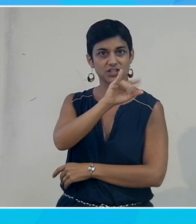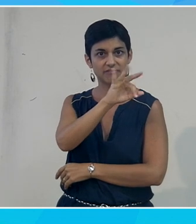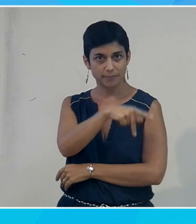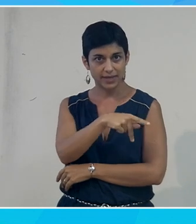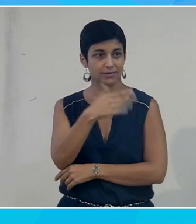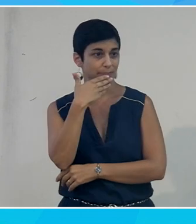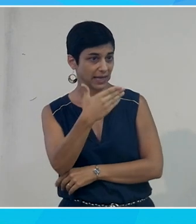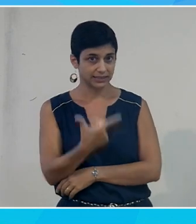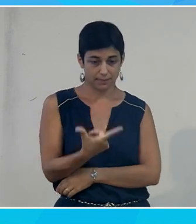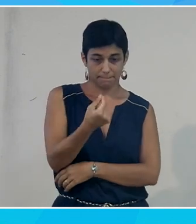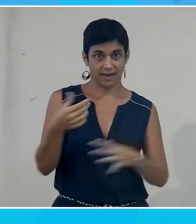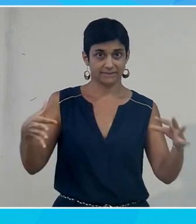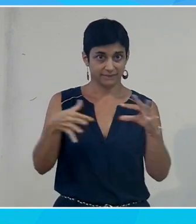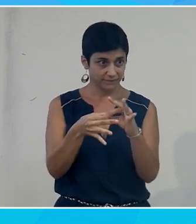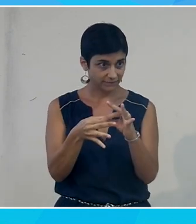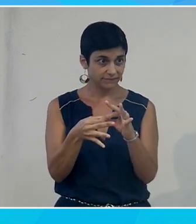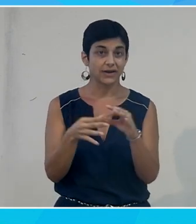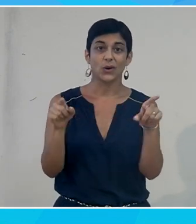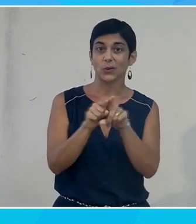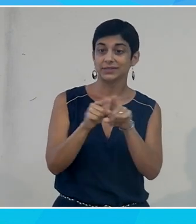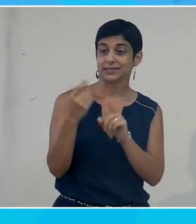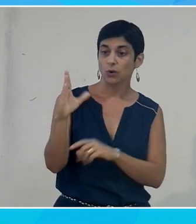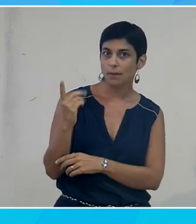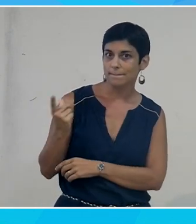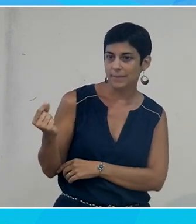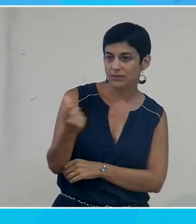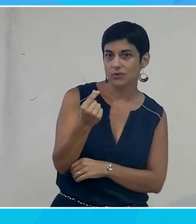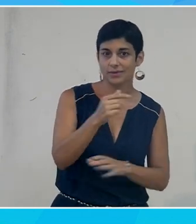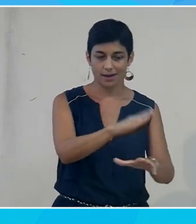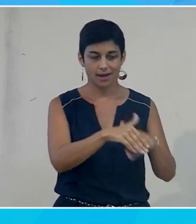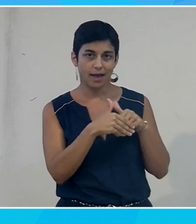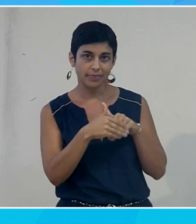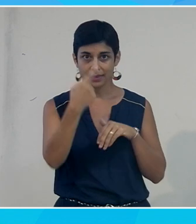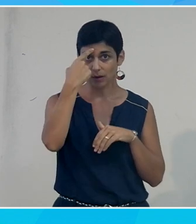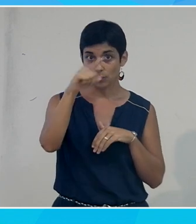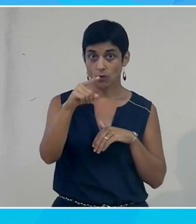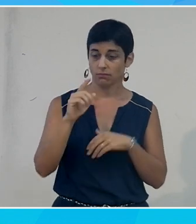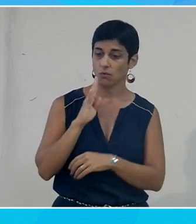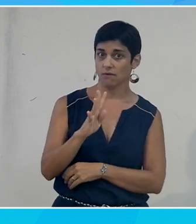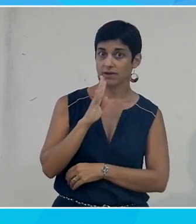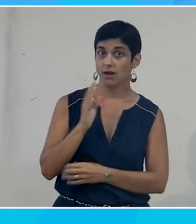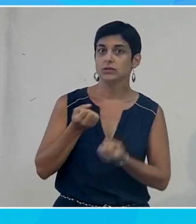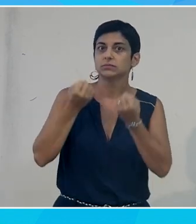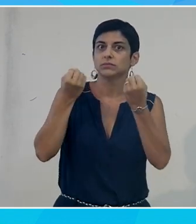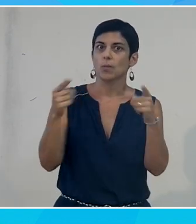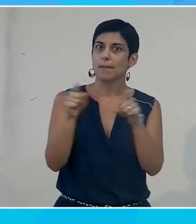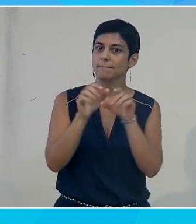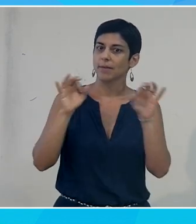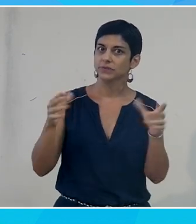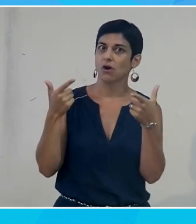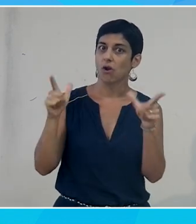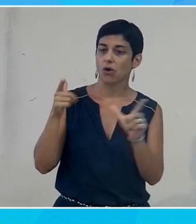également, mais aussi des partenaires qui nous aident à proposer cette conférence en simultané, en